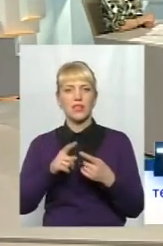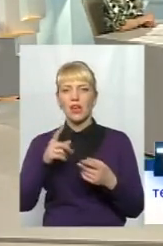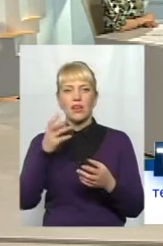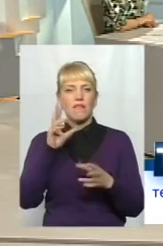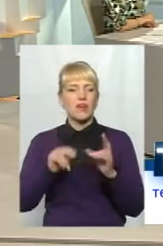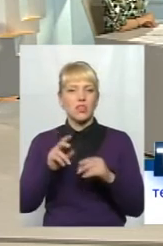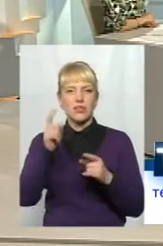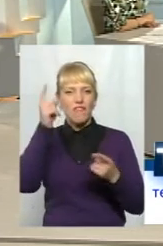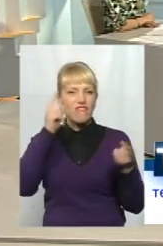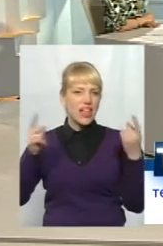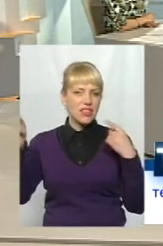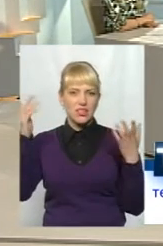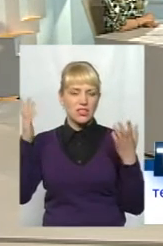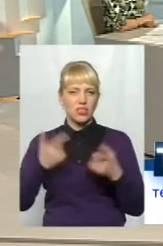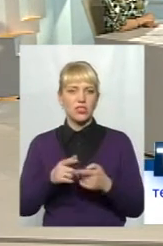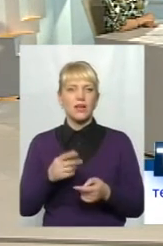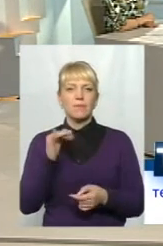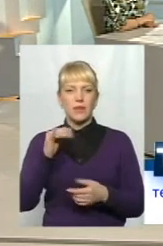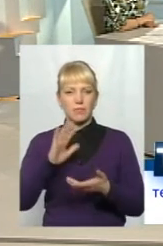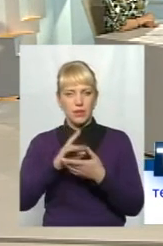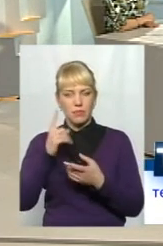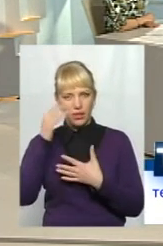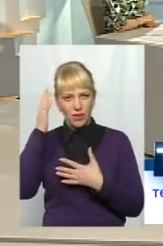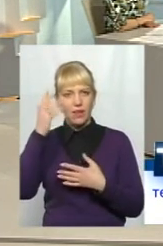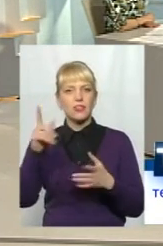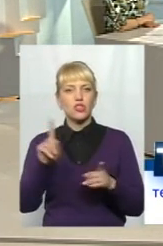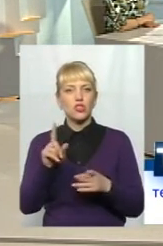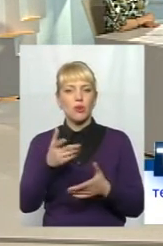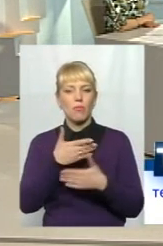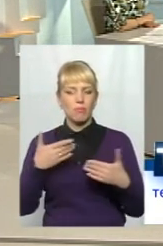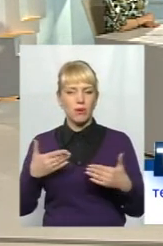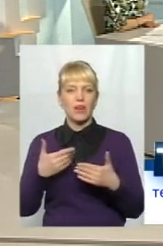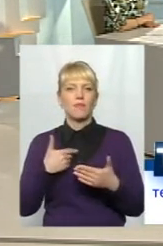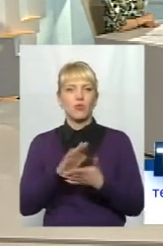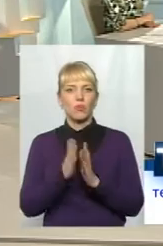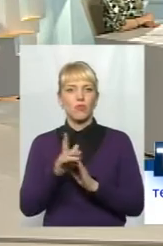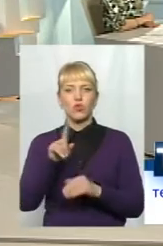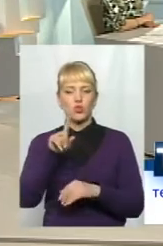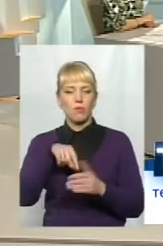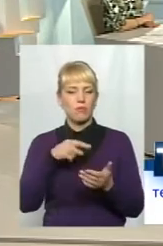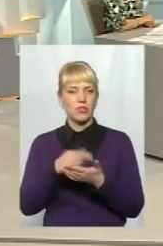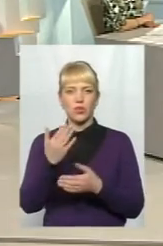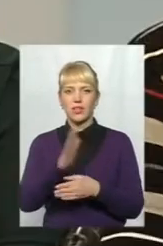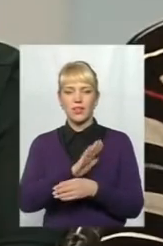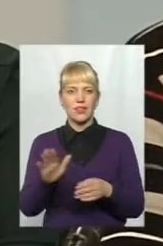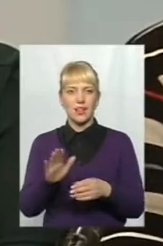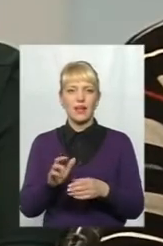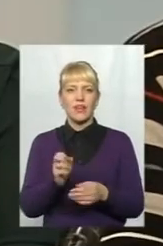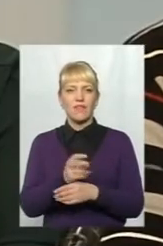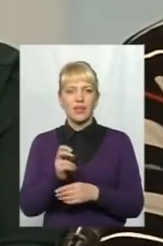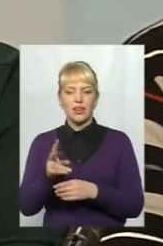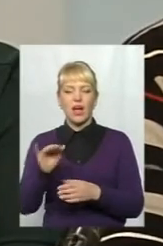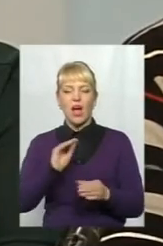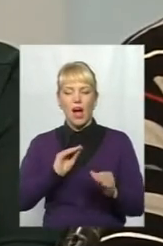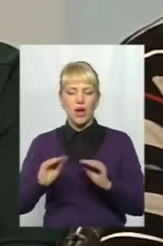фантастичні, навіть не представляєте. Ми домовилися все-таки, що місто їх не викидає, обов'язково, так ви казали, їх розставляє по можливості,